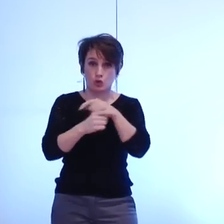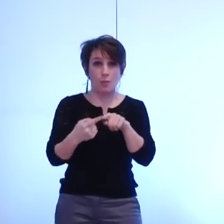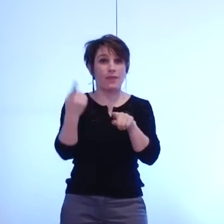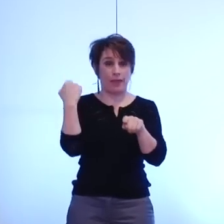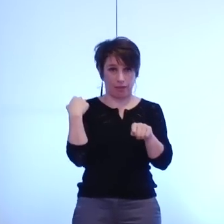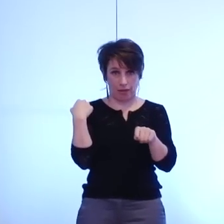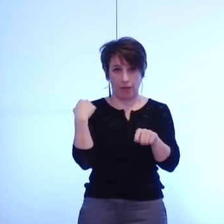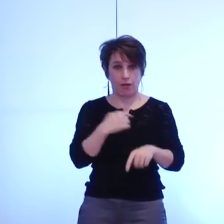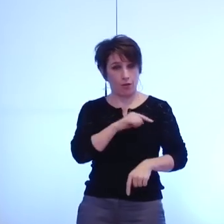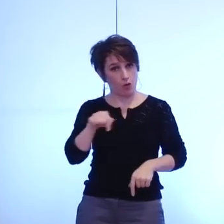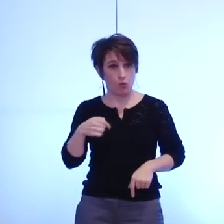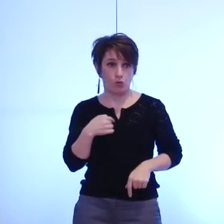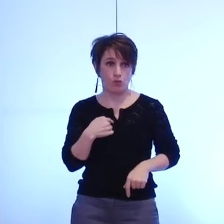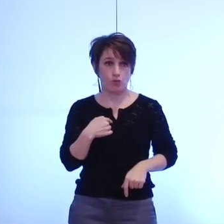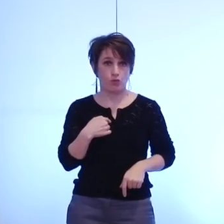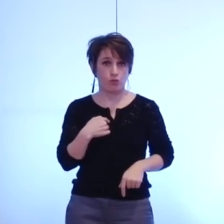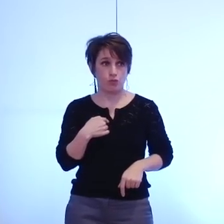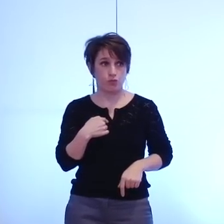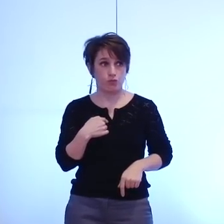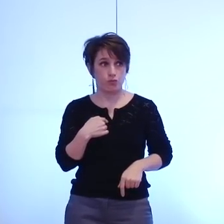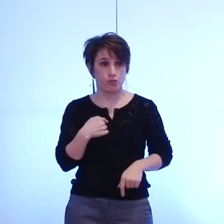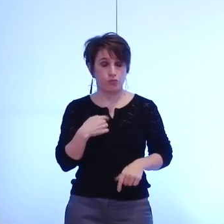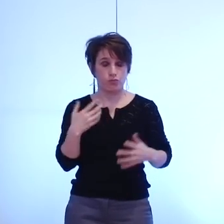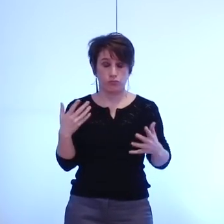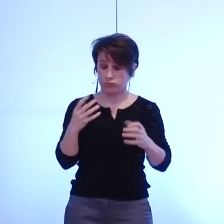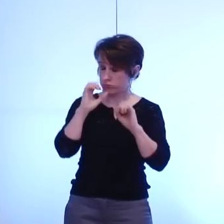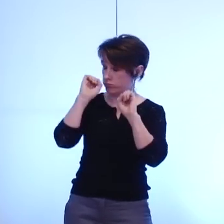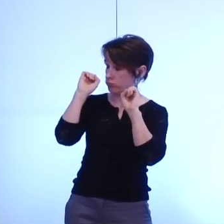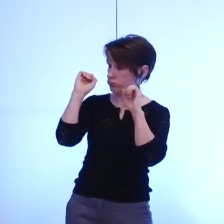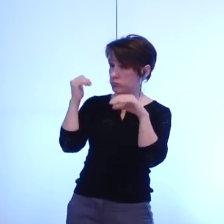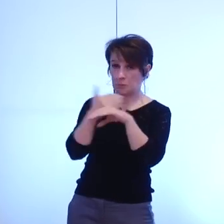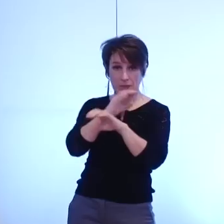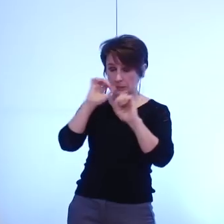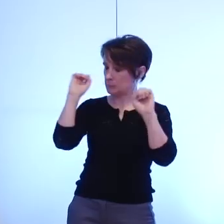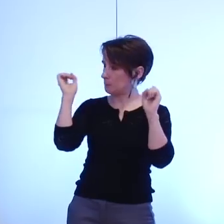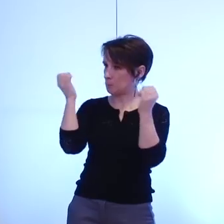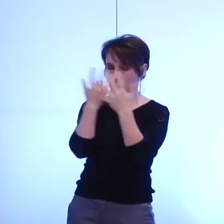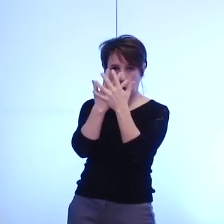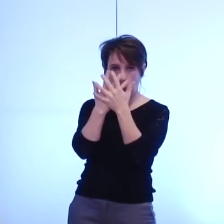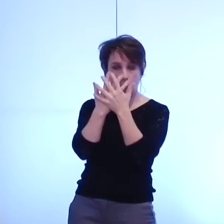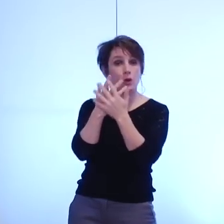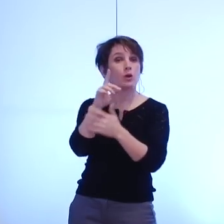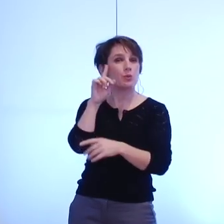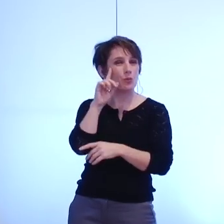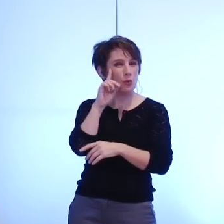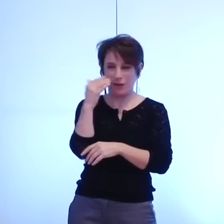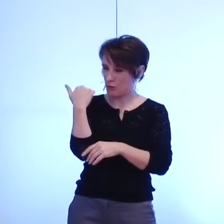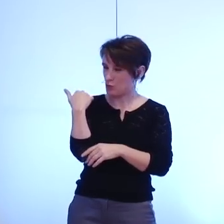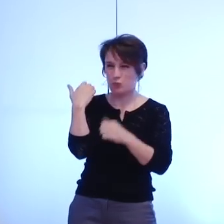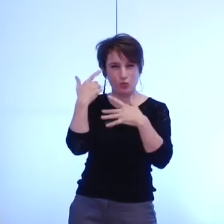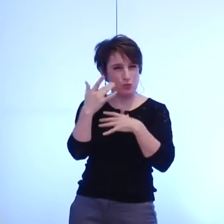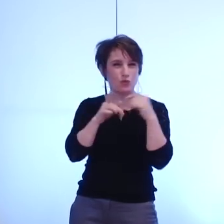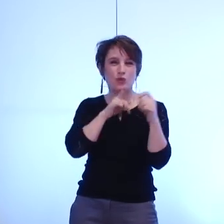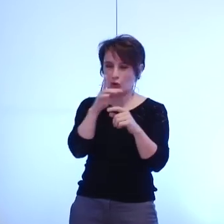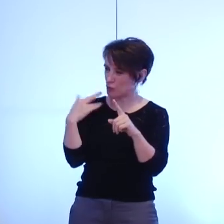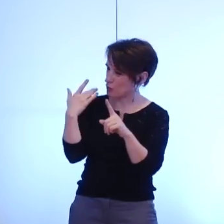et à un effet de surprise alors que depuis des jours nous étions en discussion entre